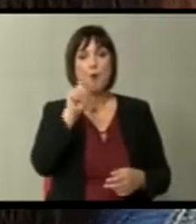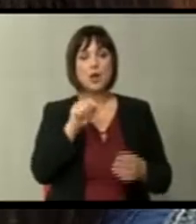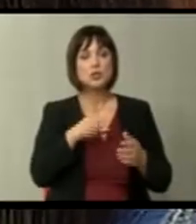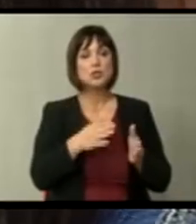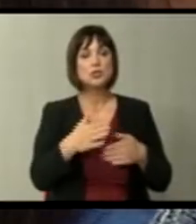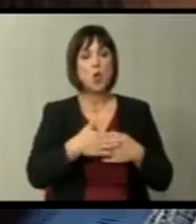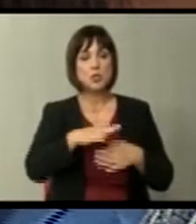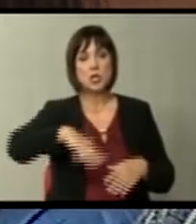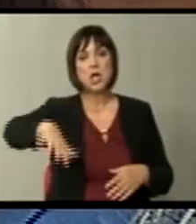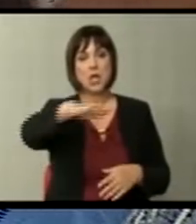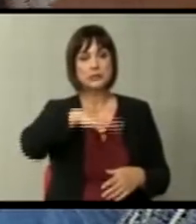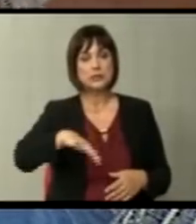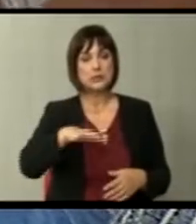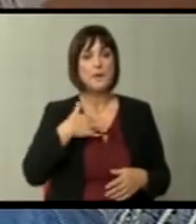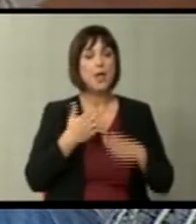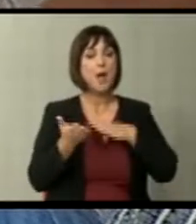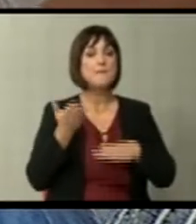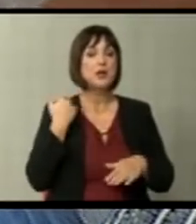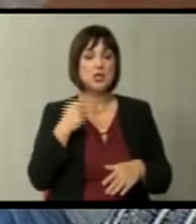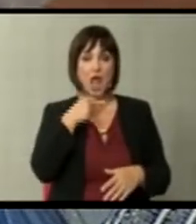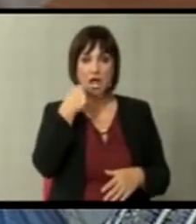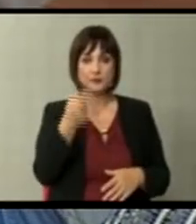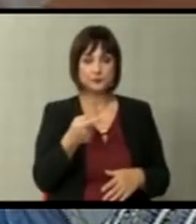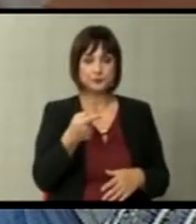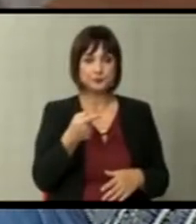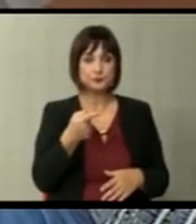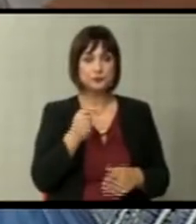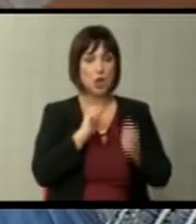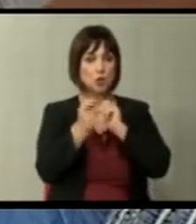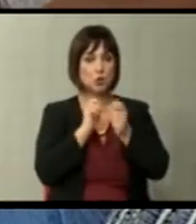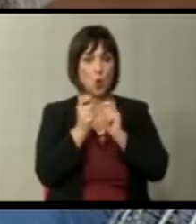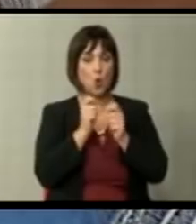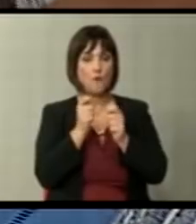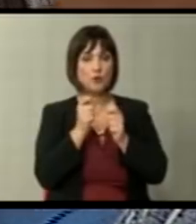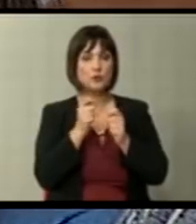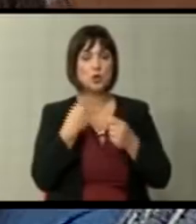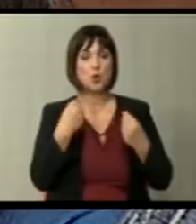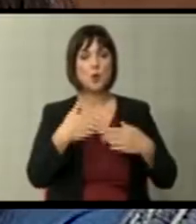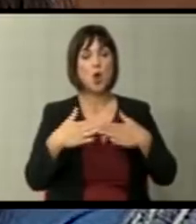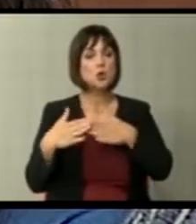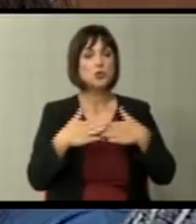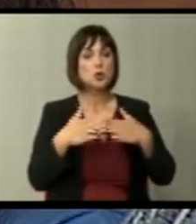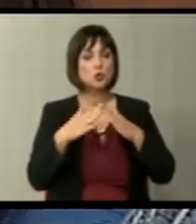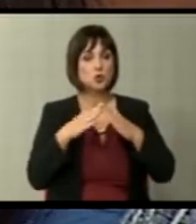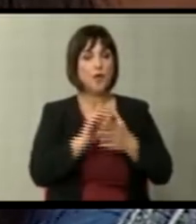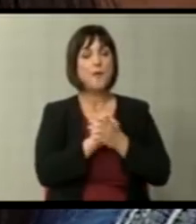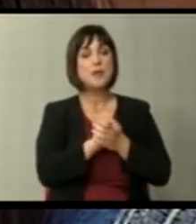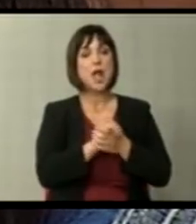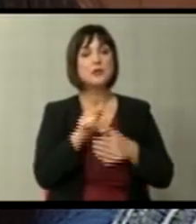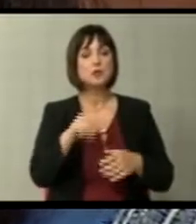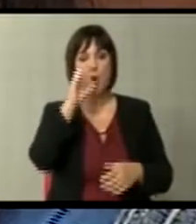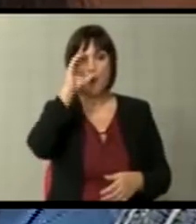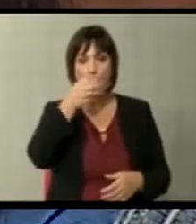однесува кон сите, бидејќи предходно се спомена договорот за добрососедство и пријателство со